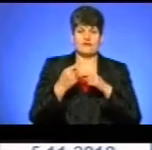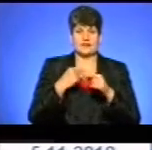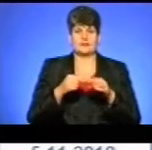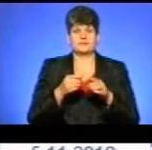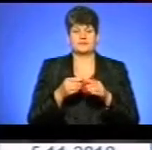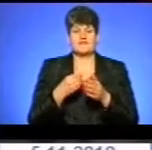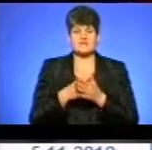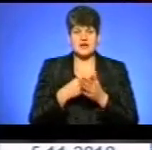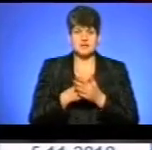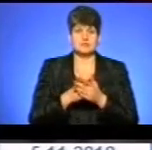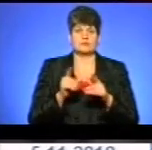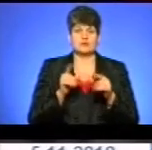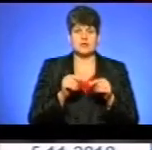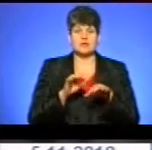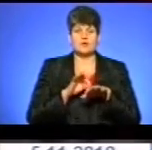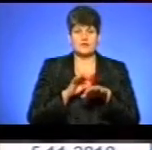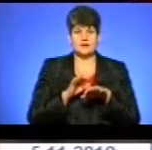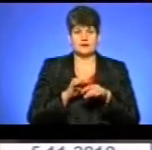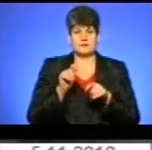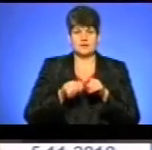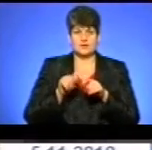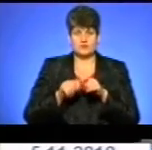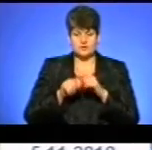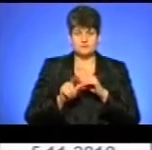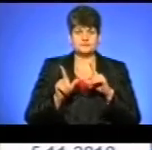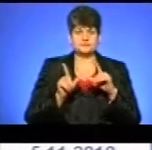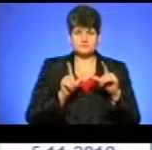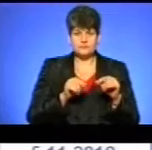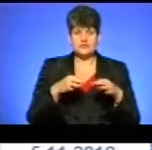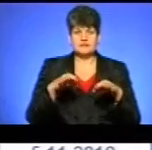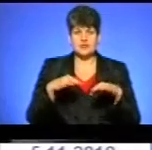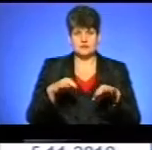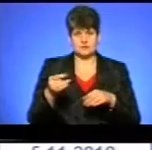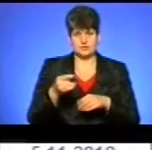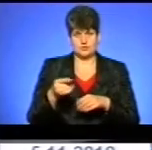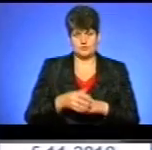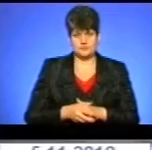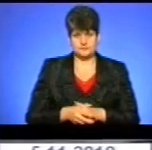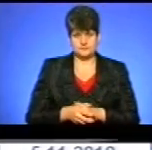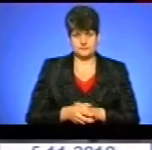проїзду і провести аудит розрахунку тарифів на перевезення пасажирів у транспорті Тернополя.